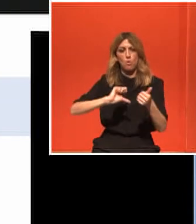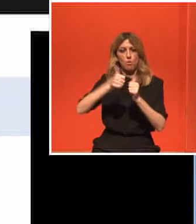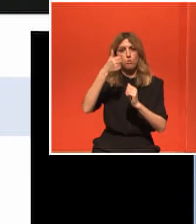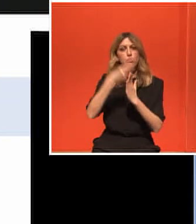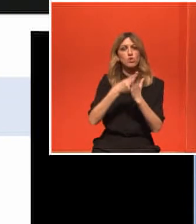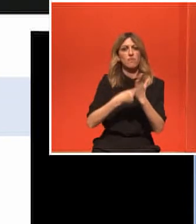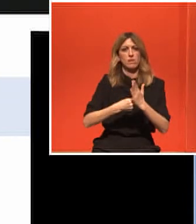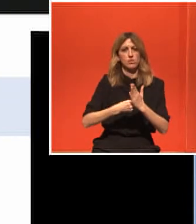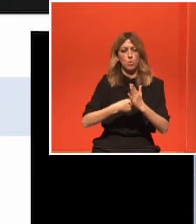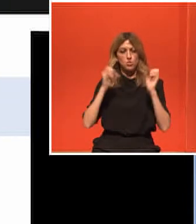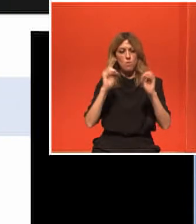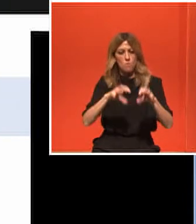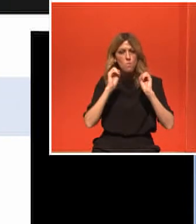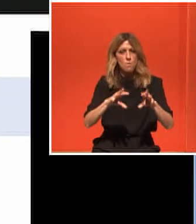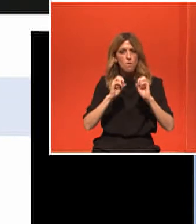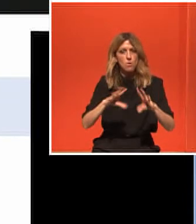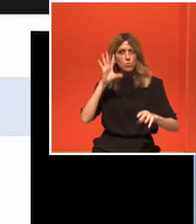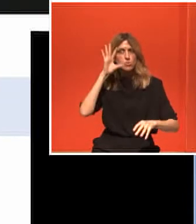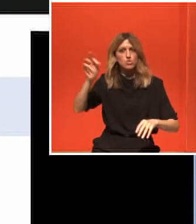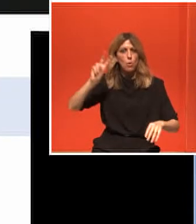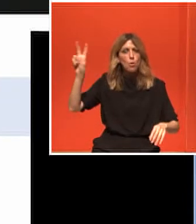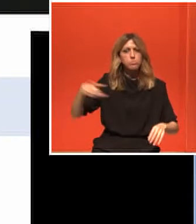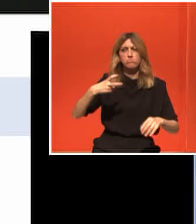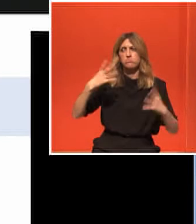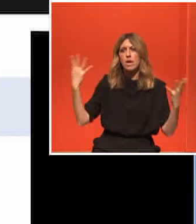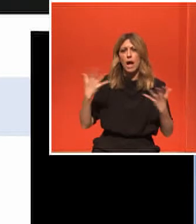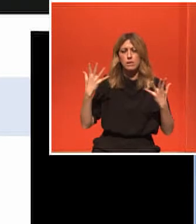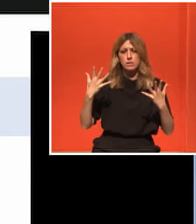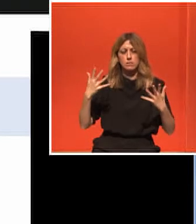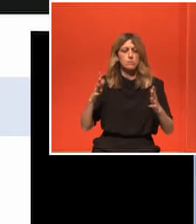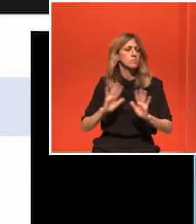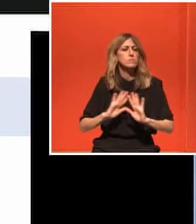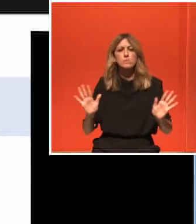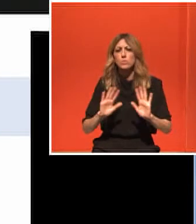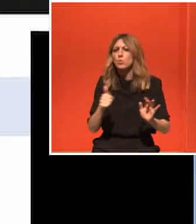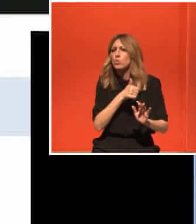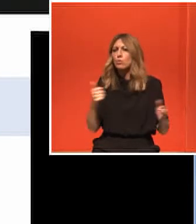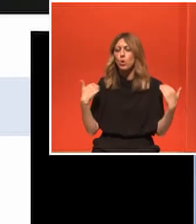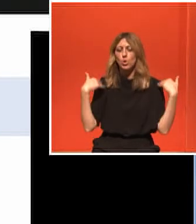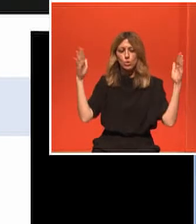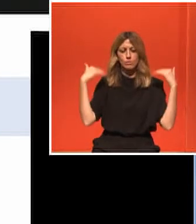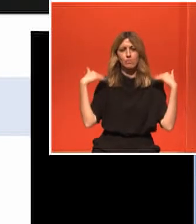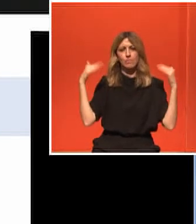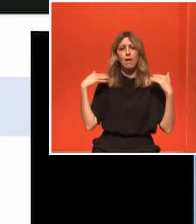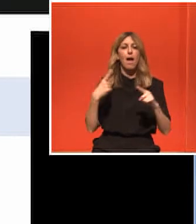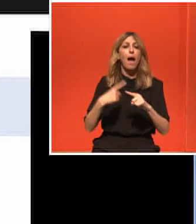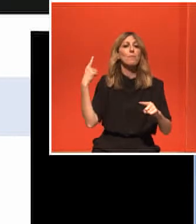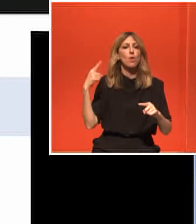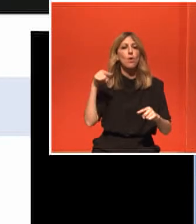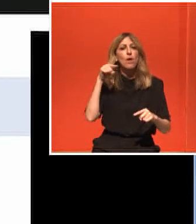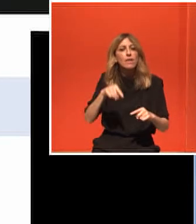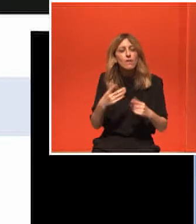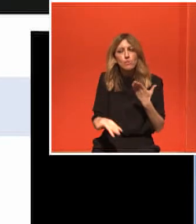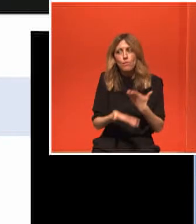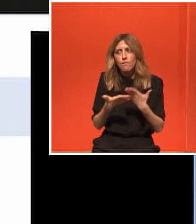πρωταθλητισμού, είναι φυσικής δραστηριότητας πρωτόκολλα. Και αυτά έχουν τεράστια αντίκτυπο μέσα στον τρόπο με τον